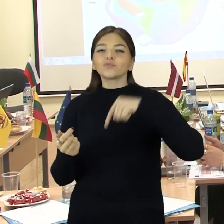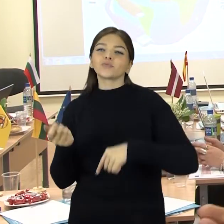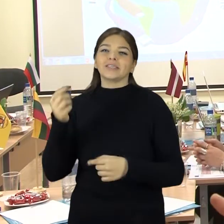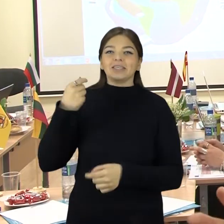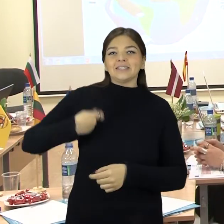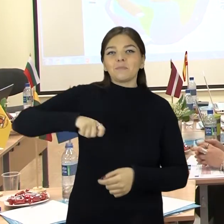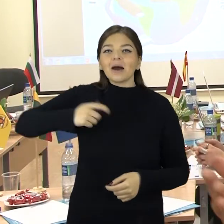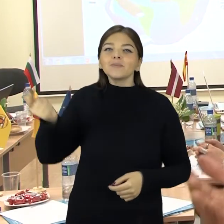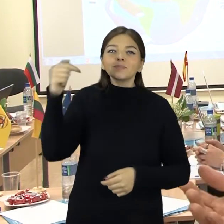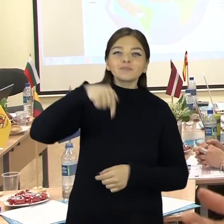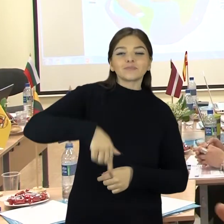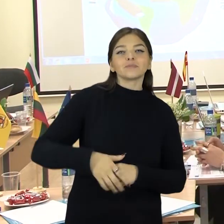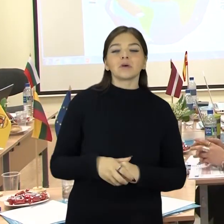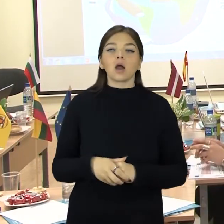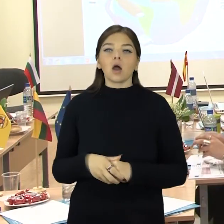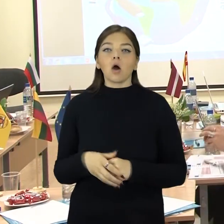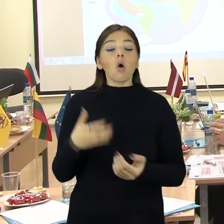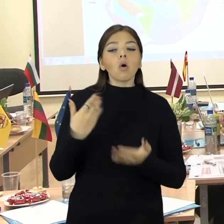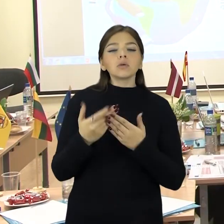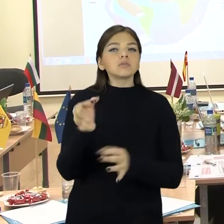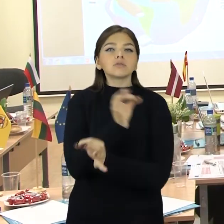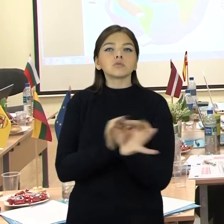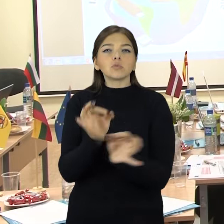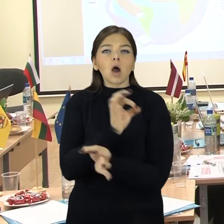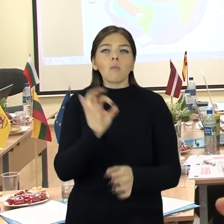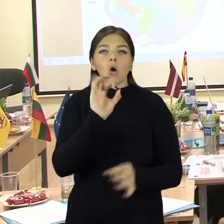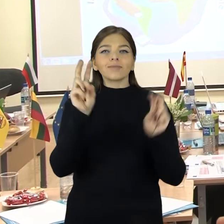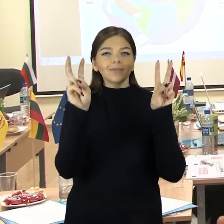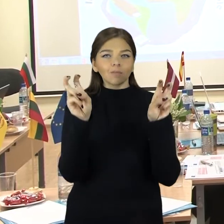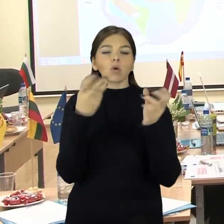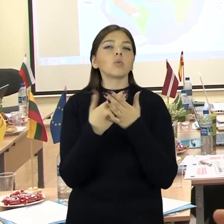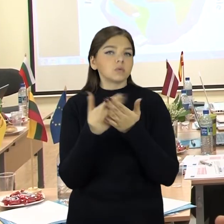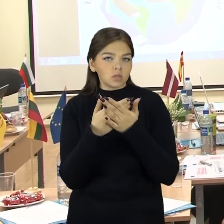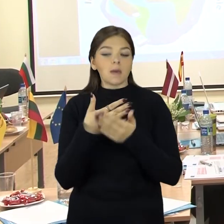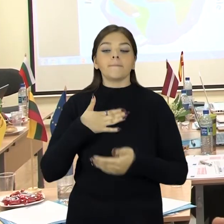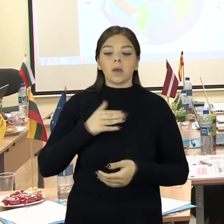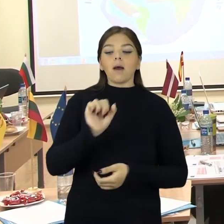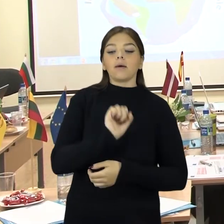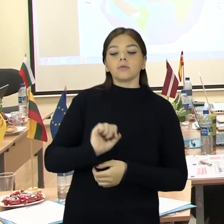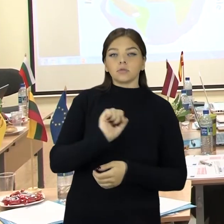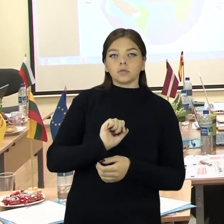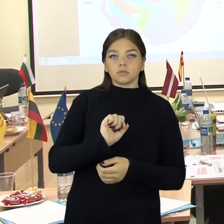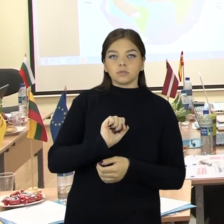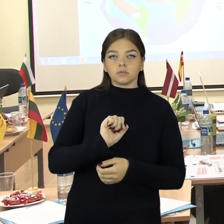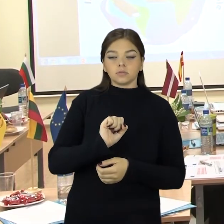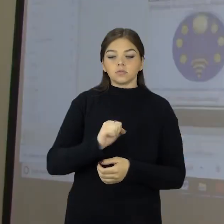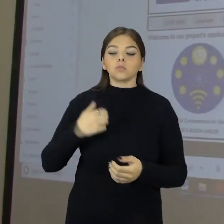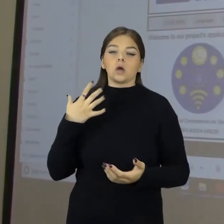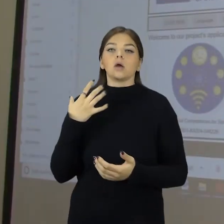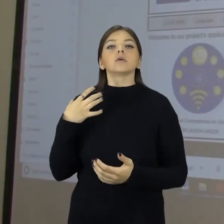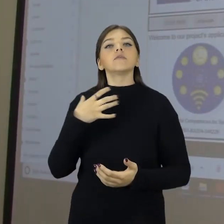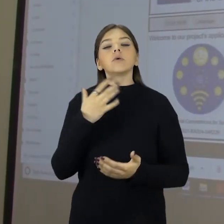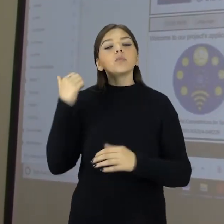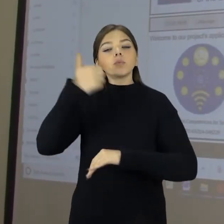Kodėl mes šiaip kalbame apie tai, todėl, kad mes kaip asociacija tiesiog užsiminėjame suaugusiųjų mokymų.